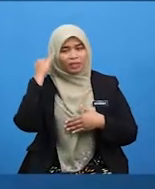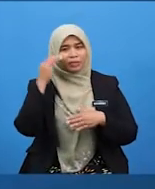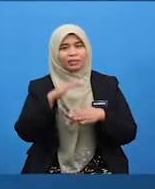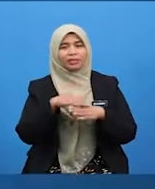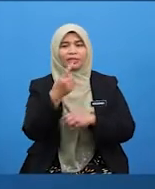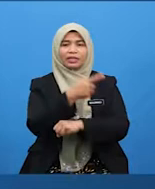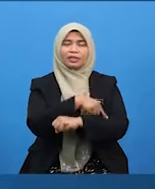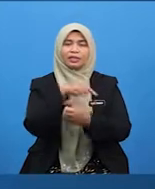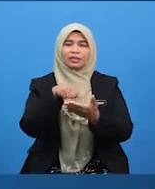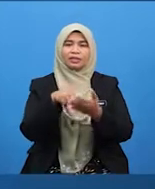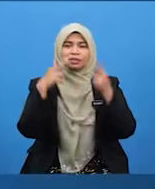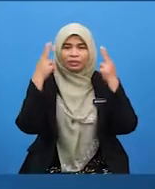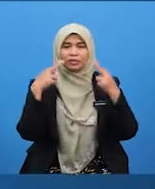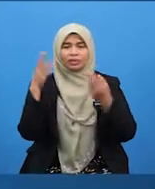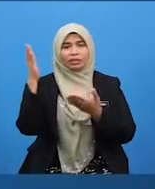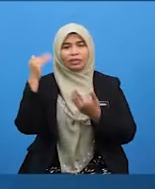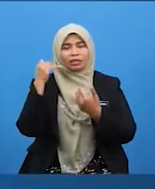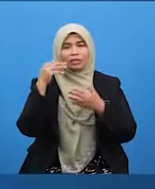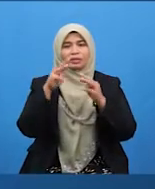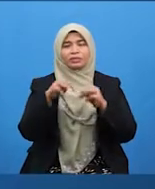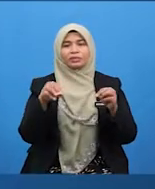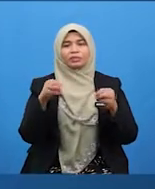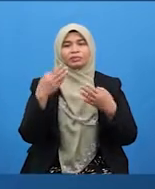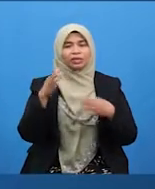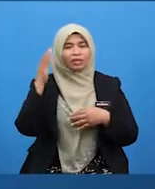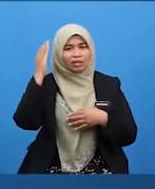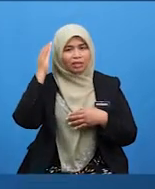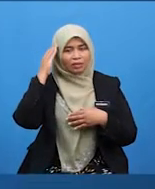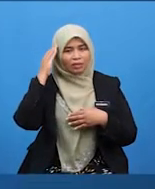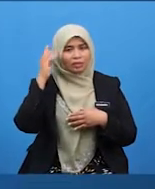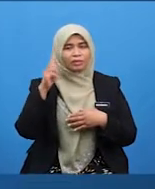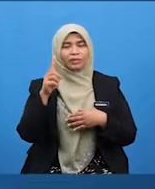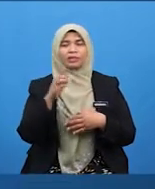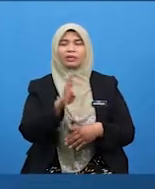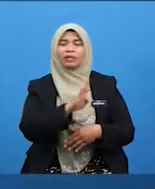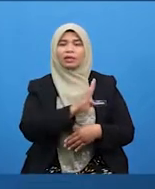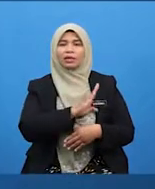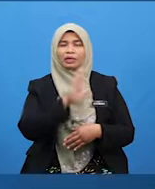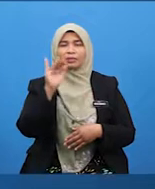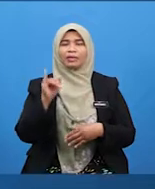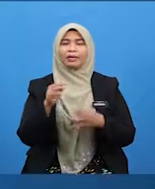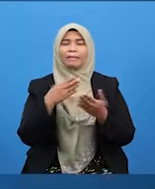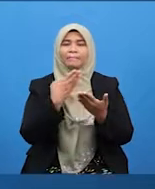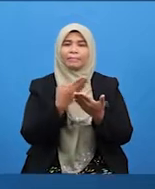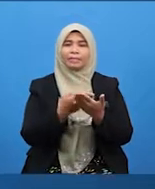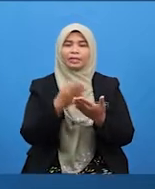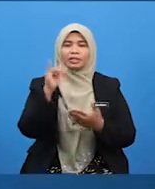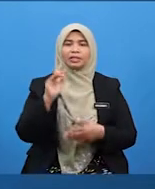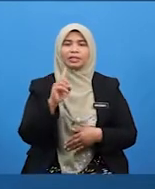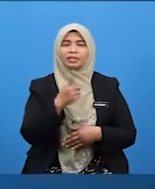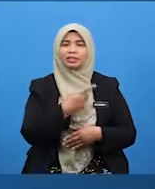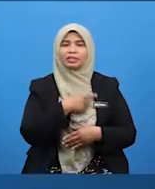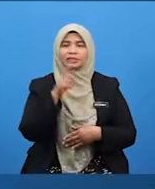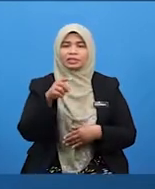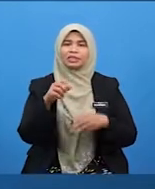ini, Usazah harap murid-murid dah tahu mana adab yang baik yang kita